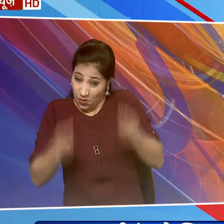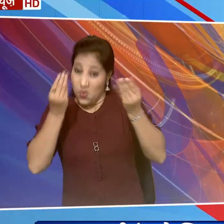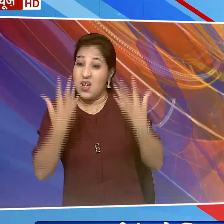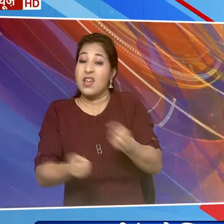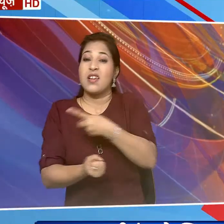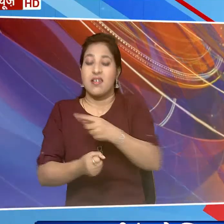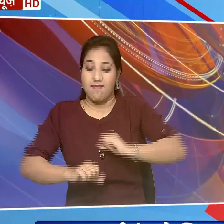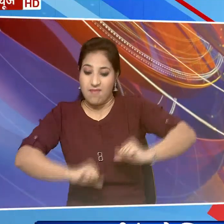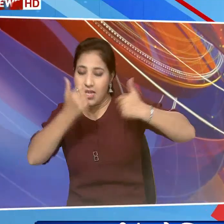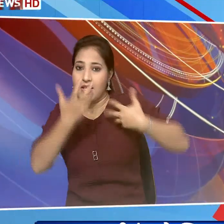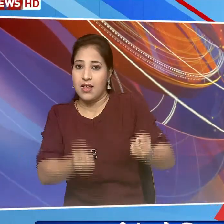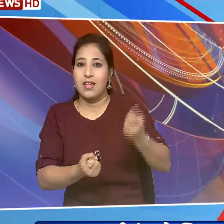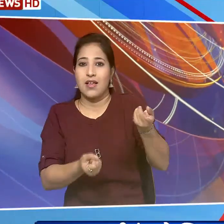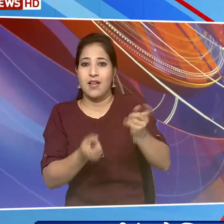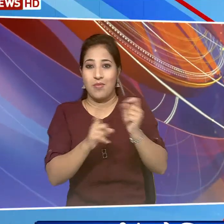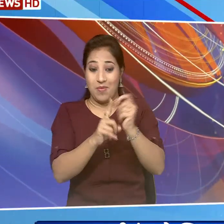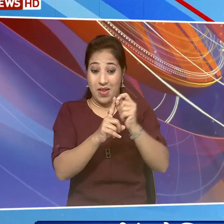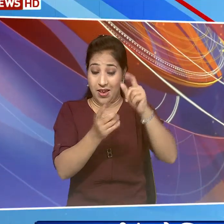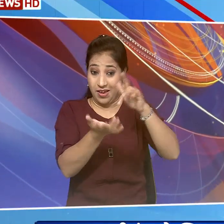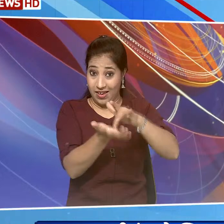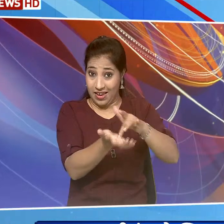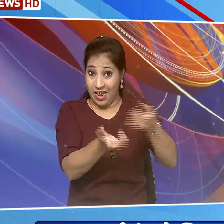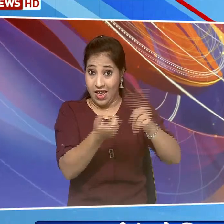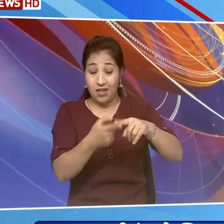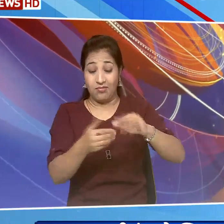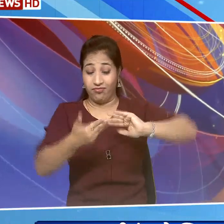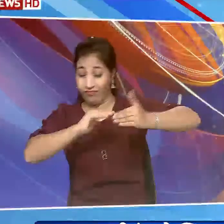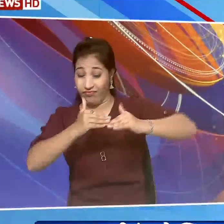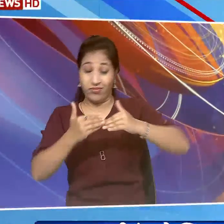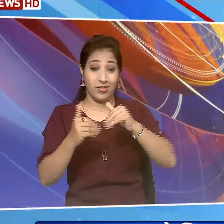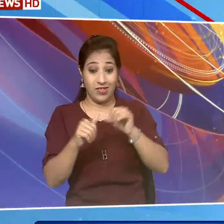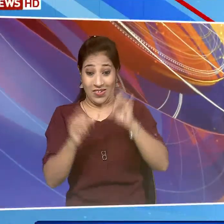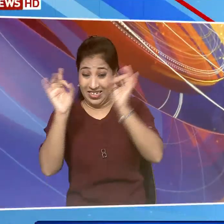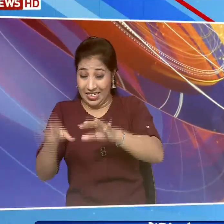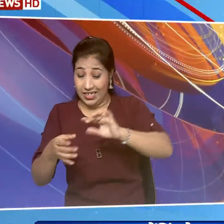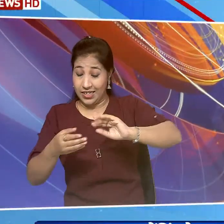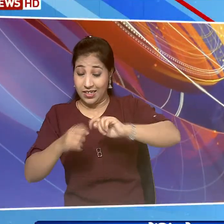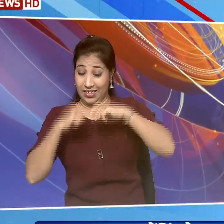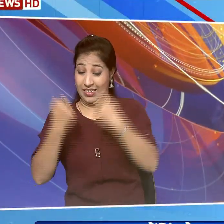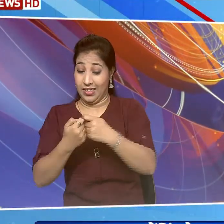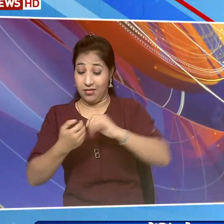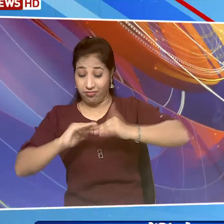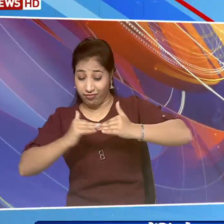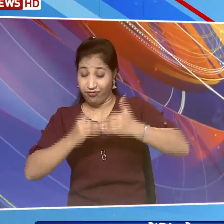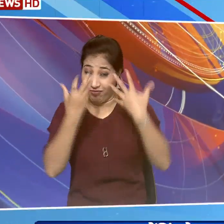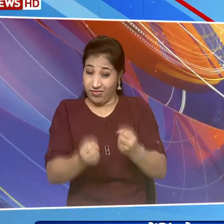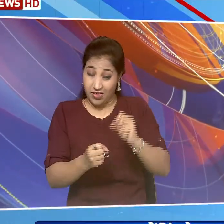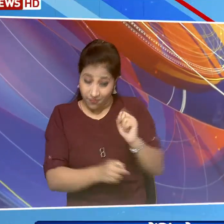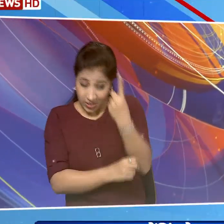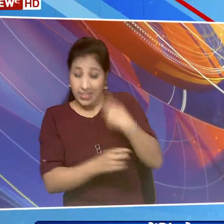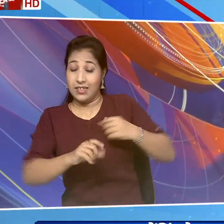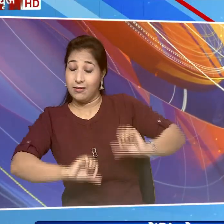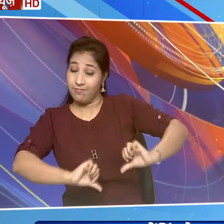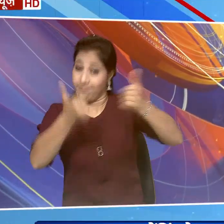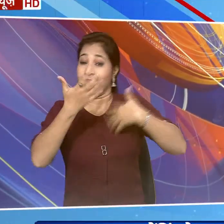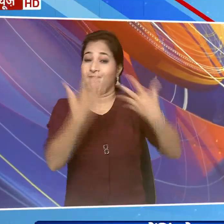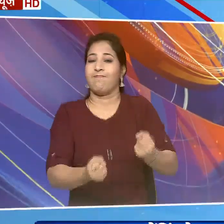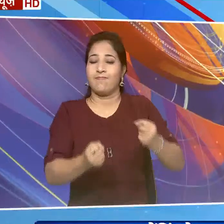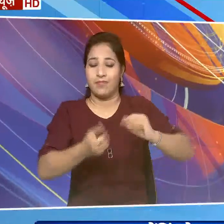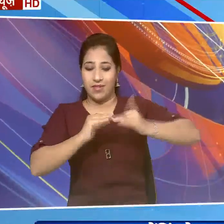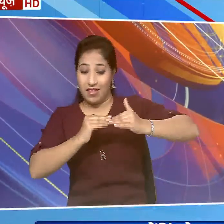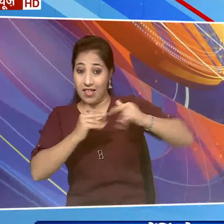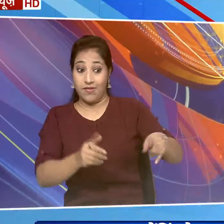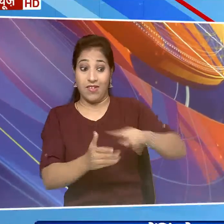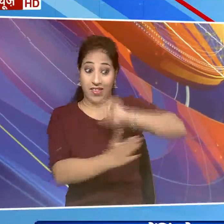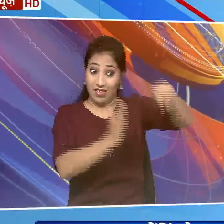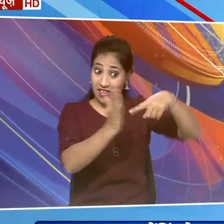पर्त में खेले जाने वाले इस मकाबले में आस्ट्रेलियाई टीम की कोशिश प्रतियोगिता की पहली जीत दर्श करने की होगी जबकि